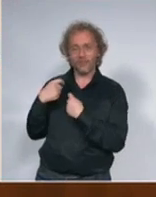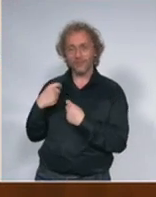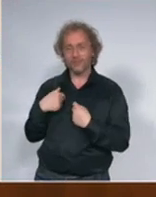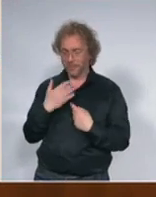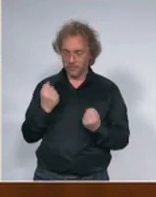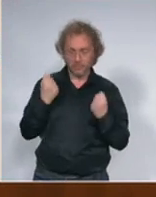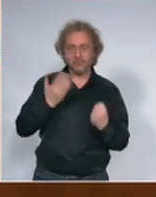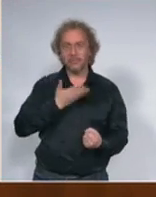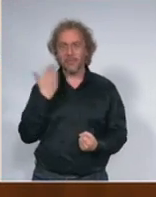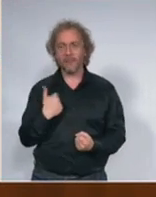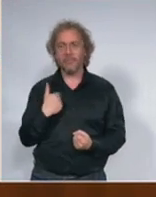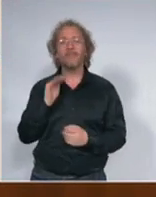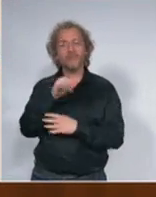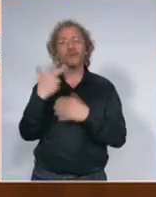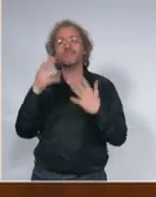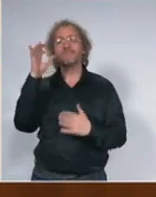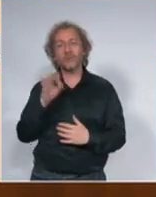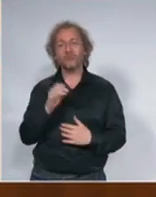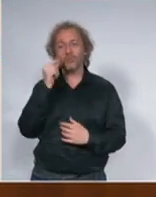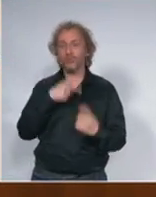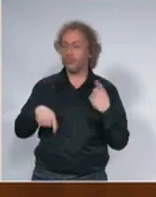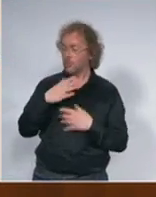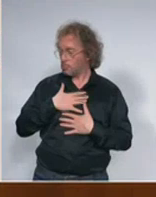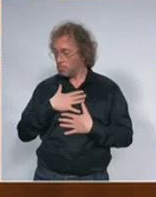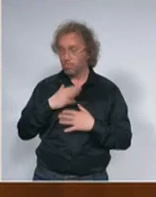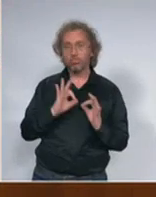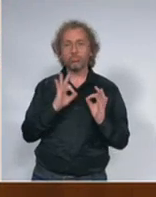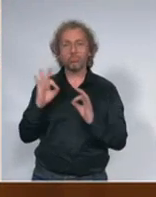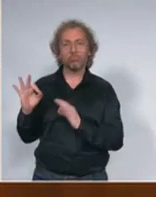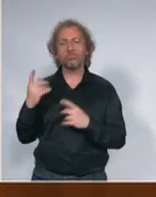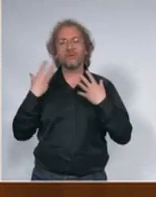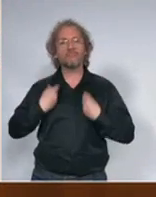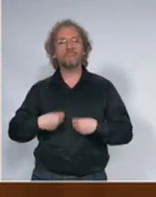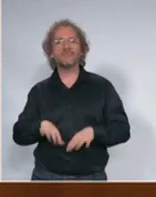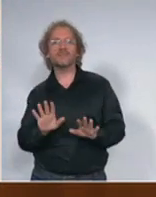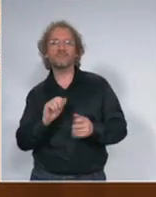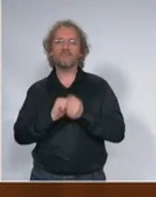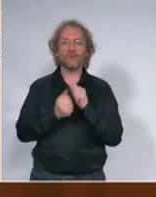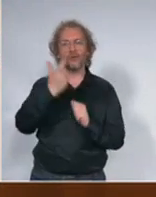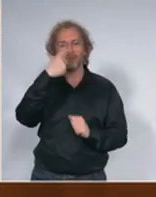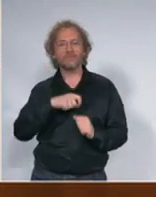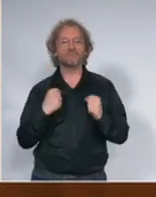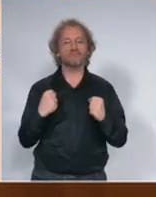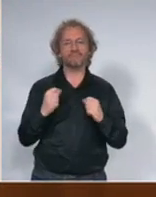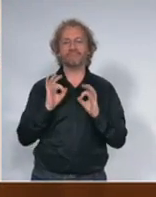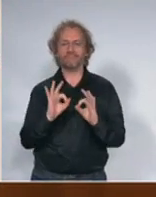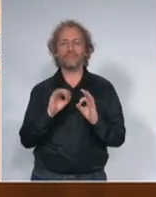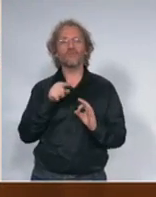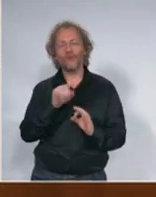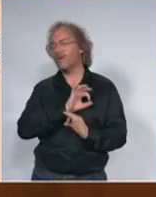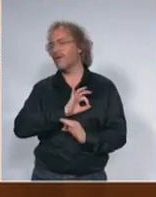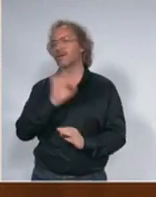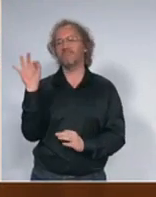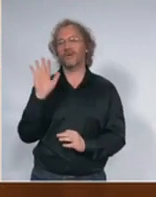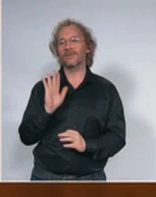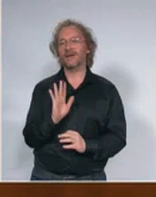i proći će kroz njihov organizam on će se uspješno izboriti a to je za nas najbolja okolnost jer ako